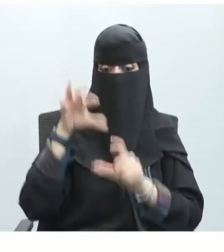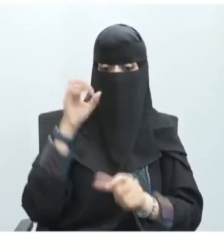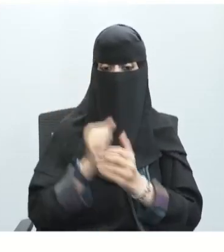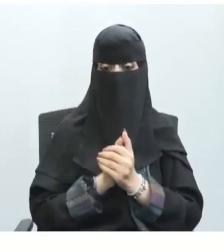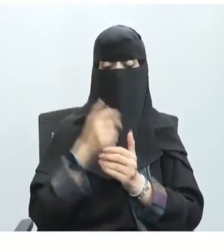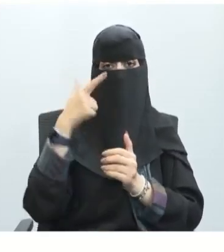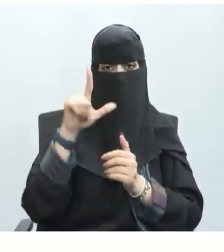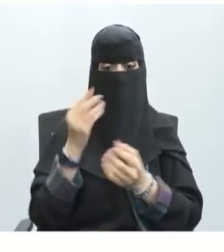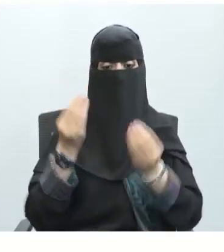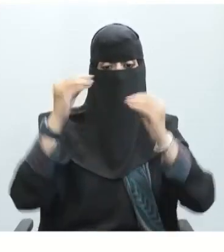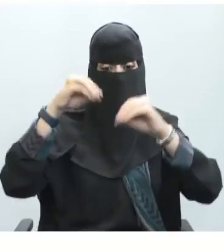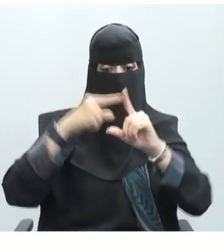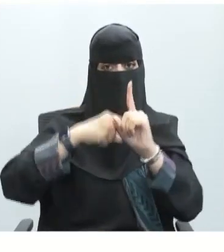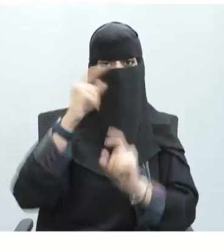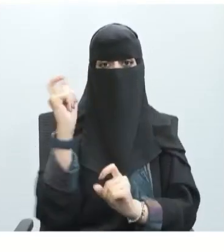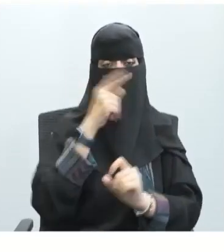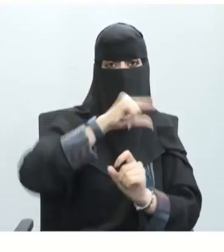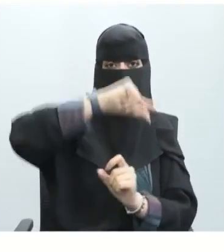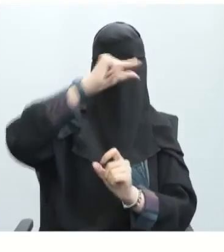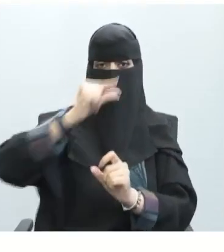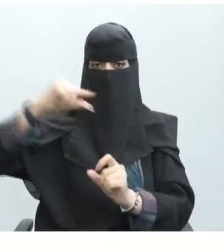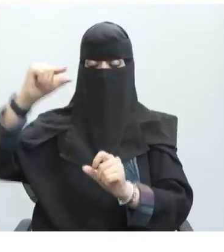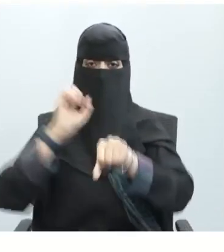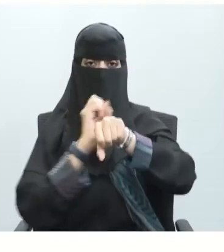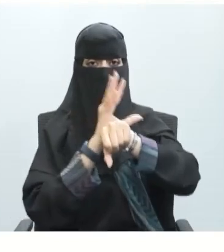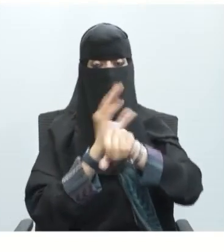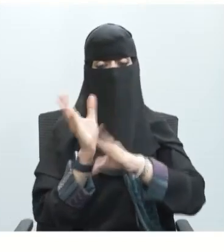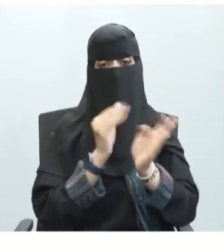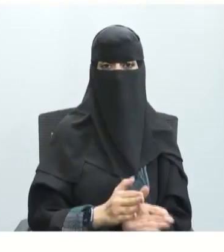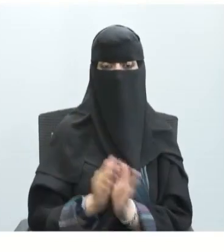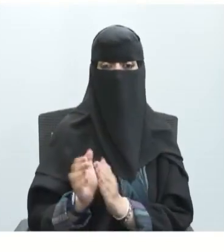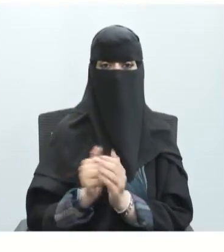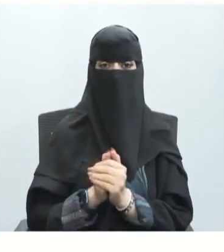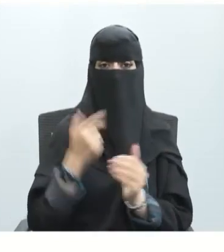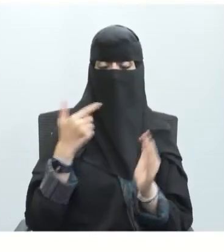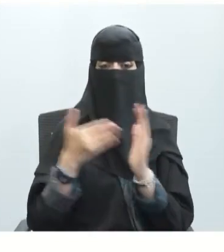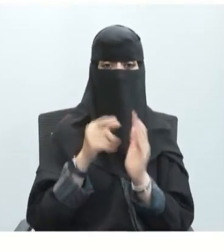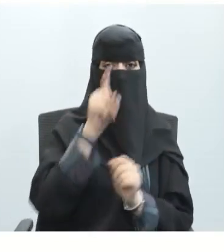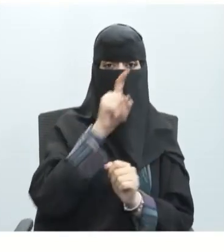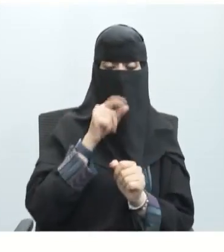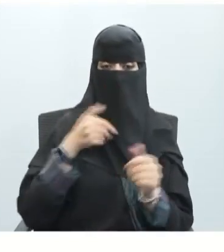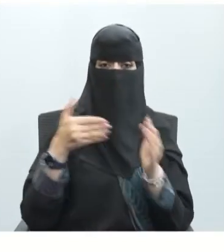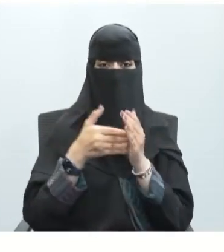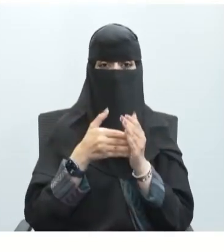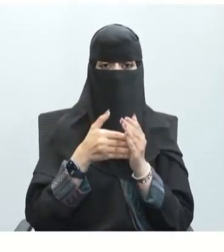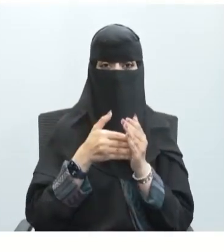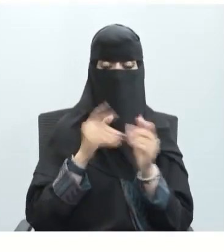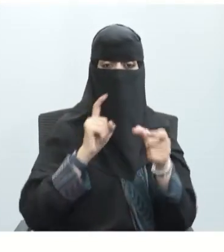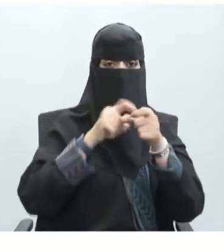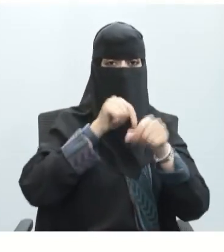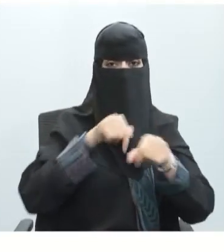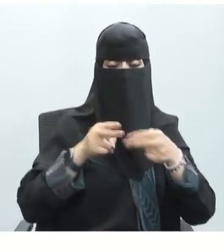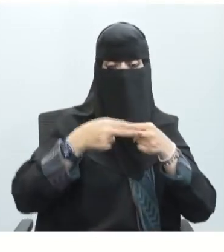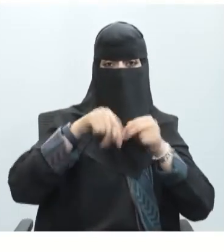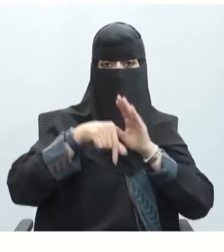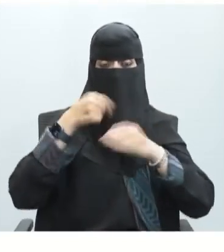إذن وجود الغلاف الميليني يزيد من سرعة السيال العصبي بهذا السؤال وصلنا إلى ختام